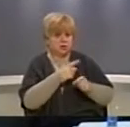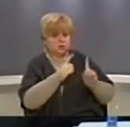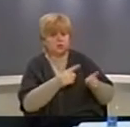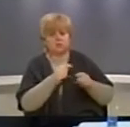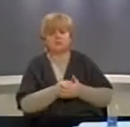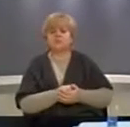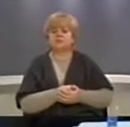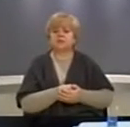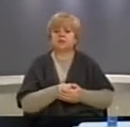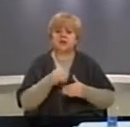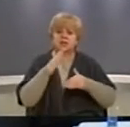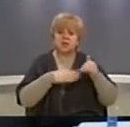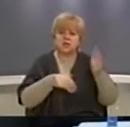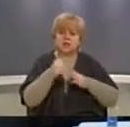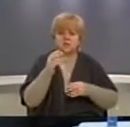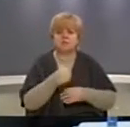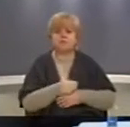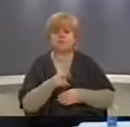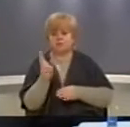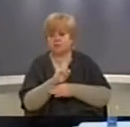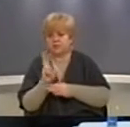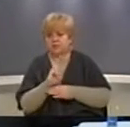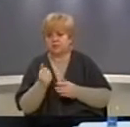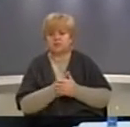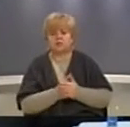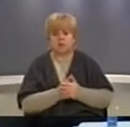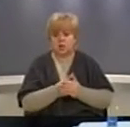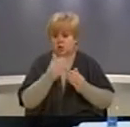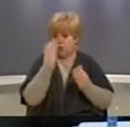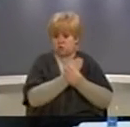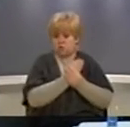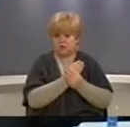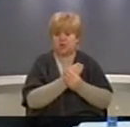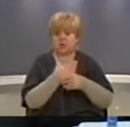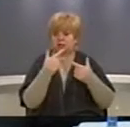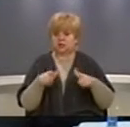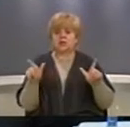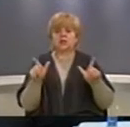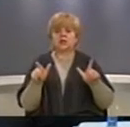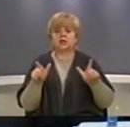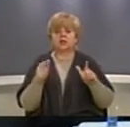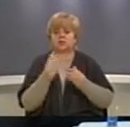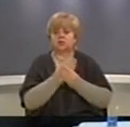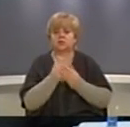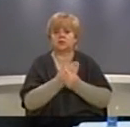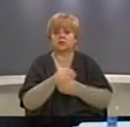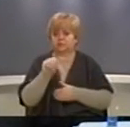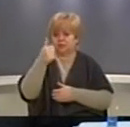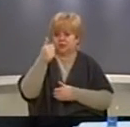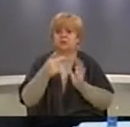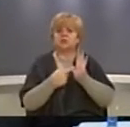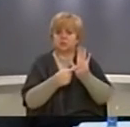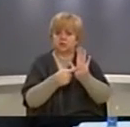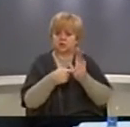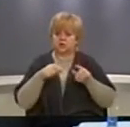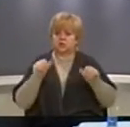stimuluar ndërtimin ilegal, sepse dhjet që për të pajisur me leje ndërtimi, dokumentacionin primar është dëshmija në bi